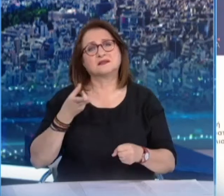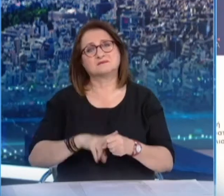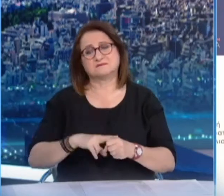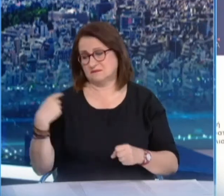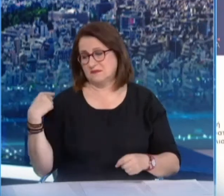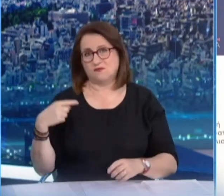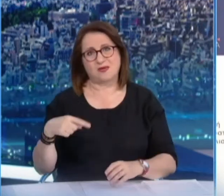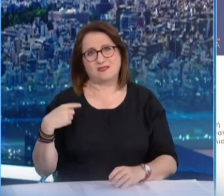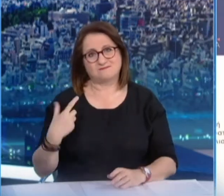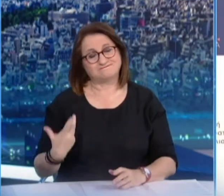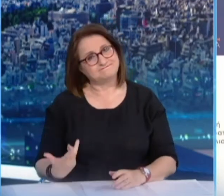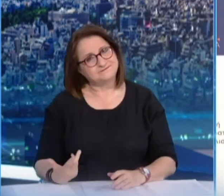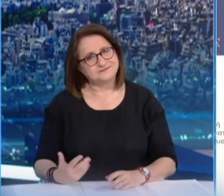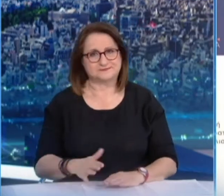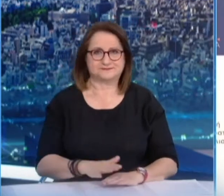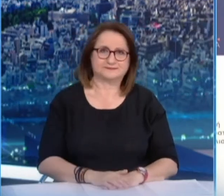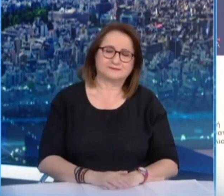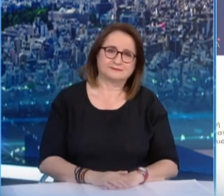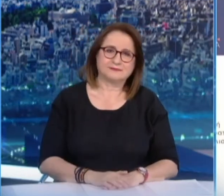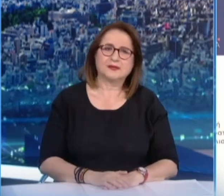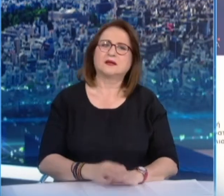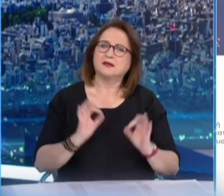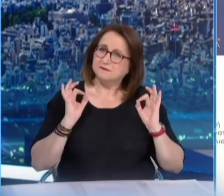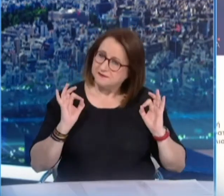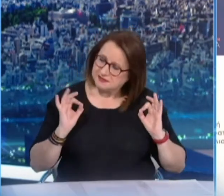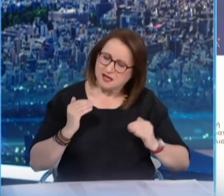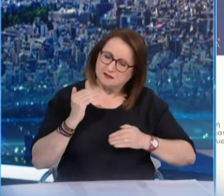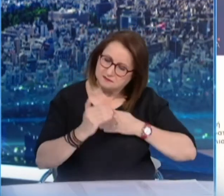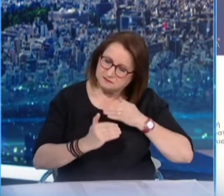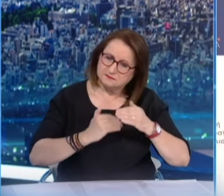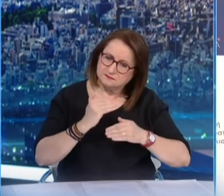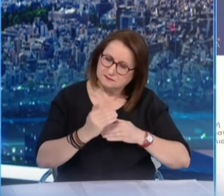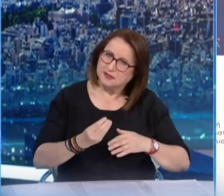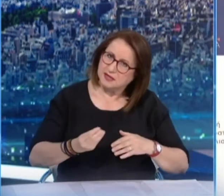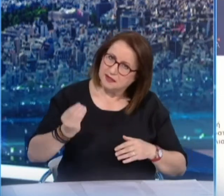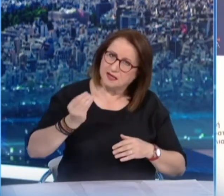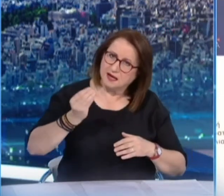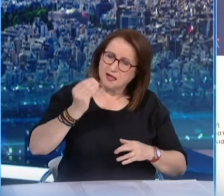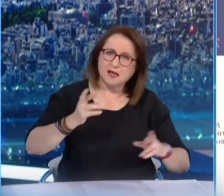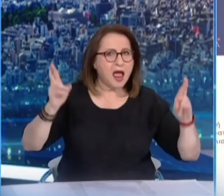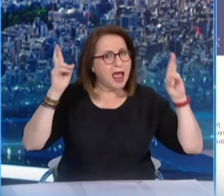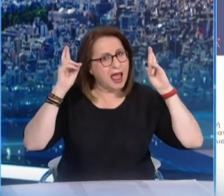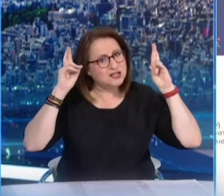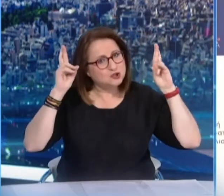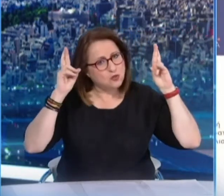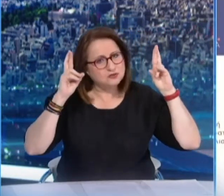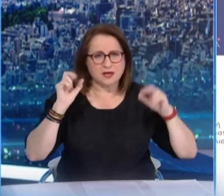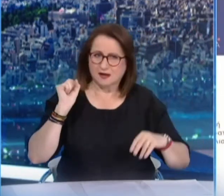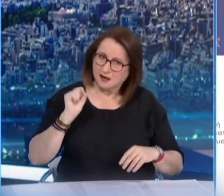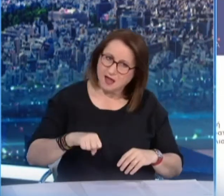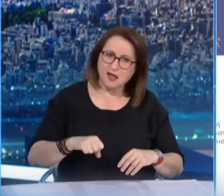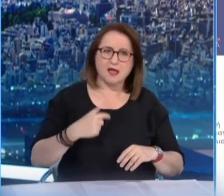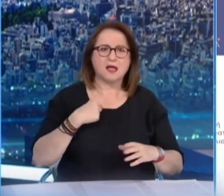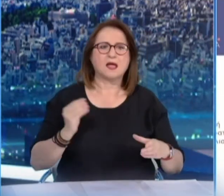Προχωράμε λοιπόν, βελτιώνεται η επιδημιολογική εικόνα της χώρας. Έχουμε αισιοδοξία, συμμετέχοντας σε περισσότερες